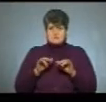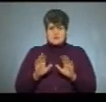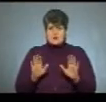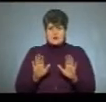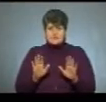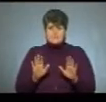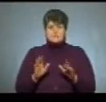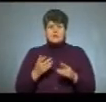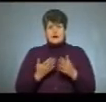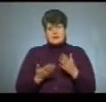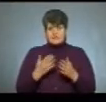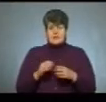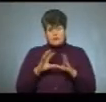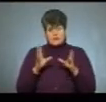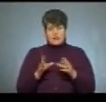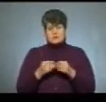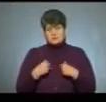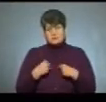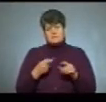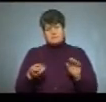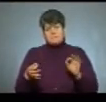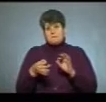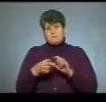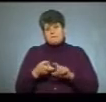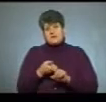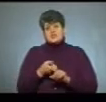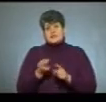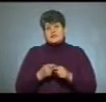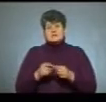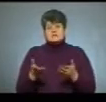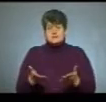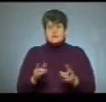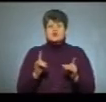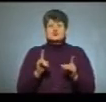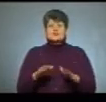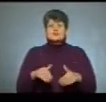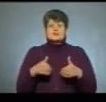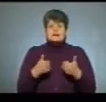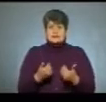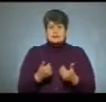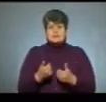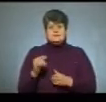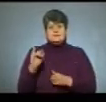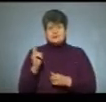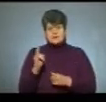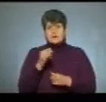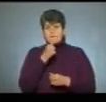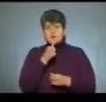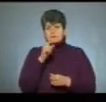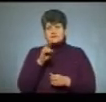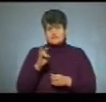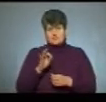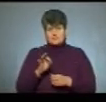діяльність, але, в принципі, ми до неї так чи інакше причетні. На Вашу думку, що дає абітурієнту пробне ЗНО? Ой, дає дуже